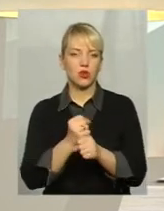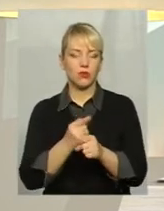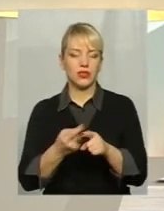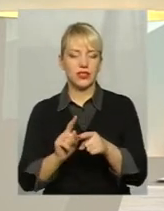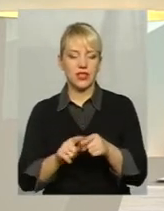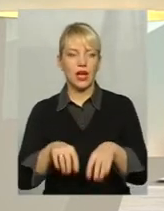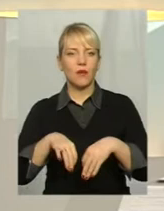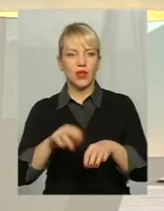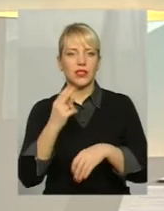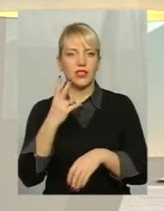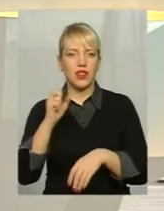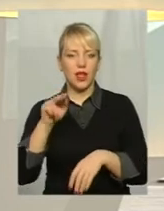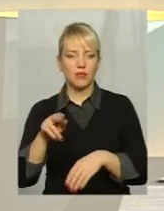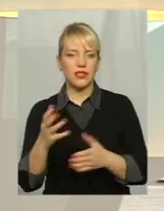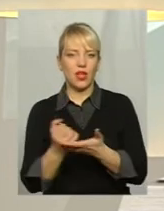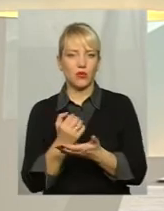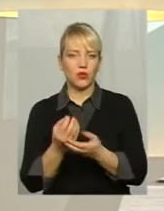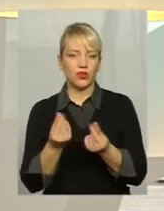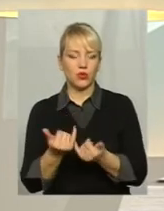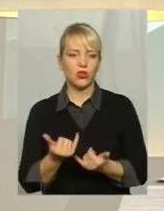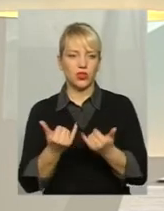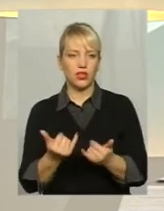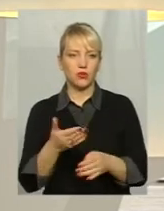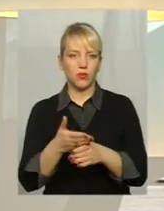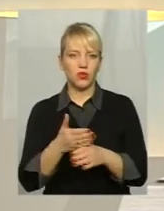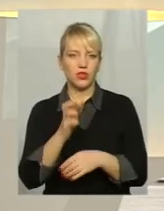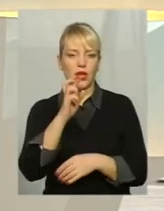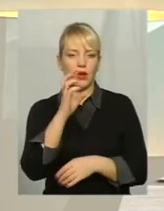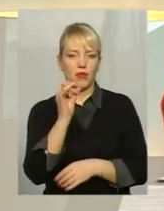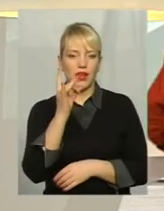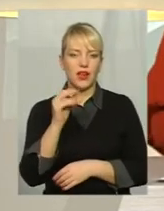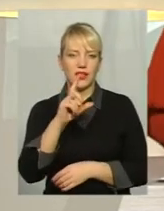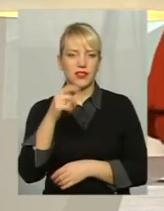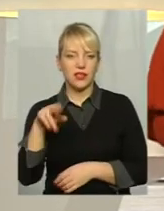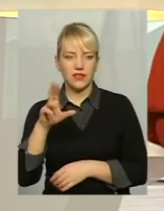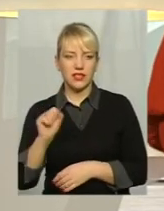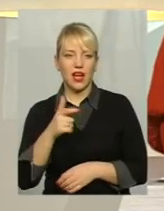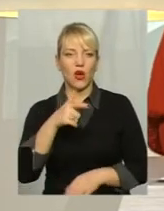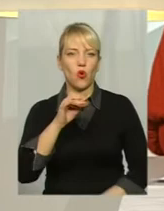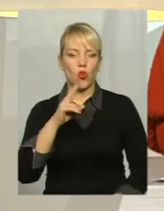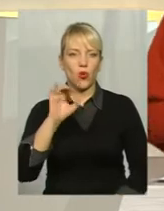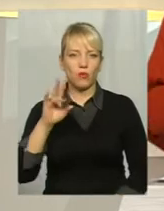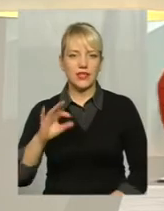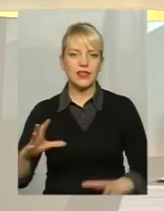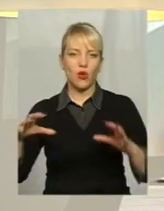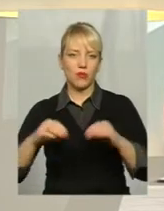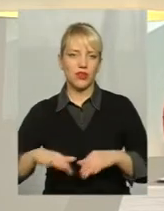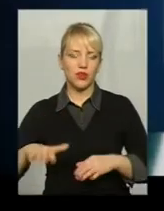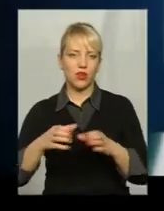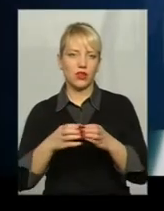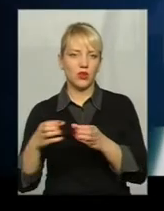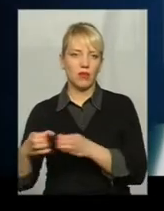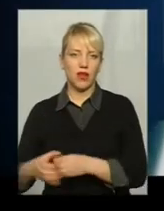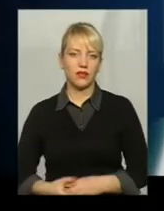мобільним ЦНАПом гроші Допомагаючи Берездівській та Ганупільській об'єднаній тергромаді Давайте подивимося і далі поговоримо